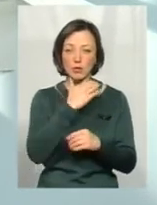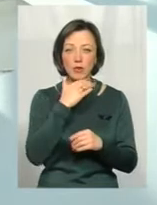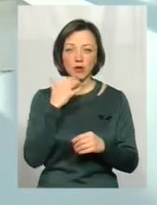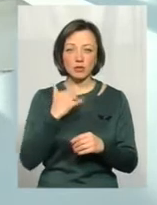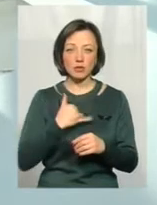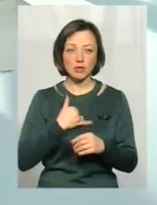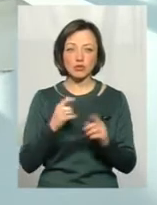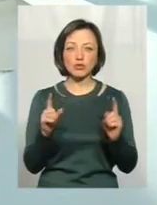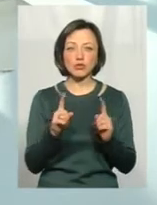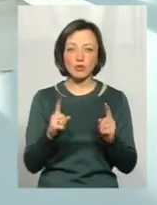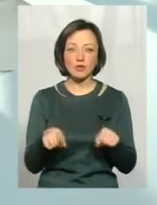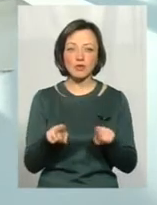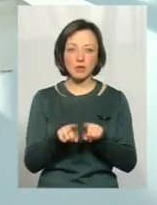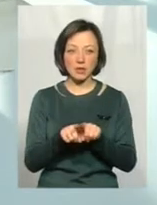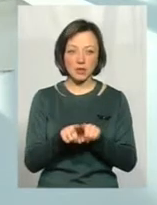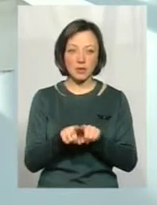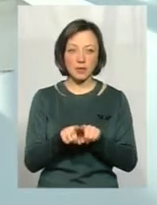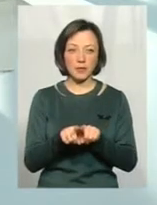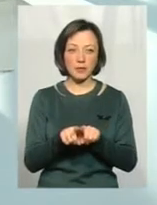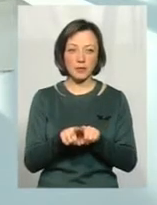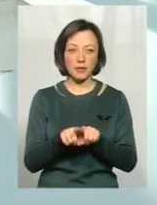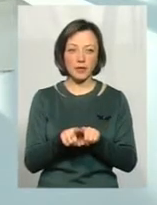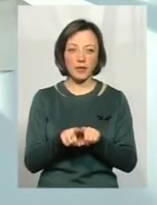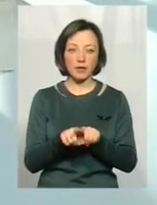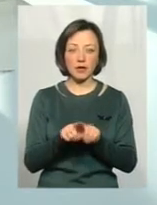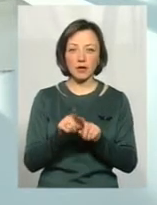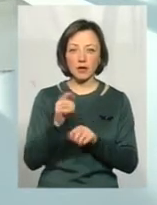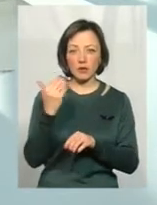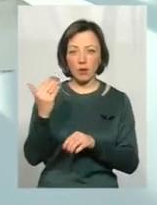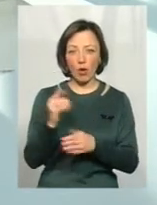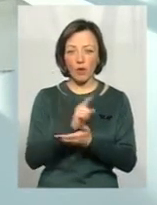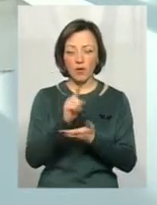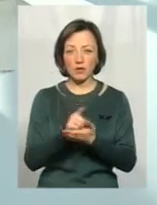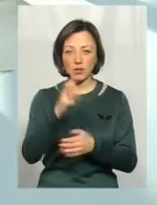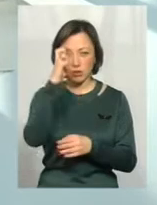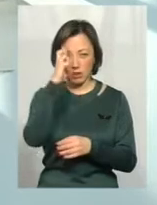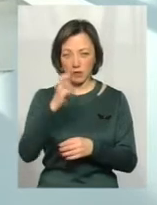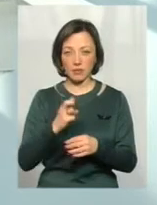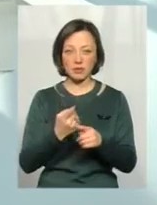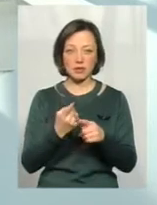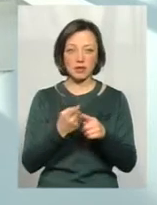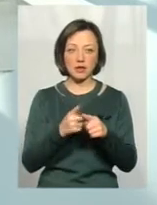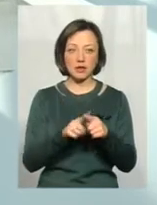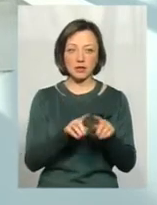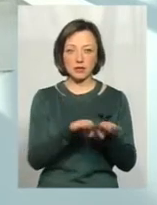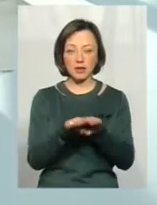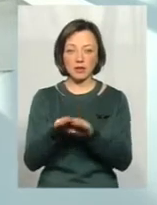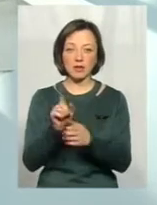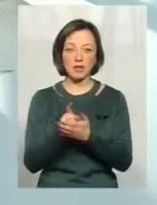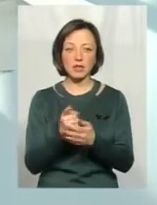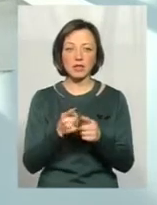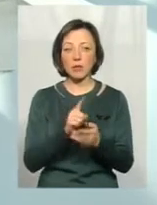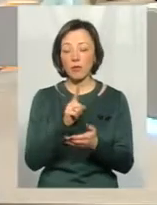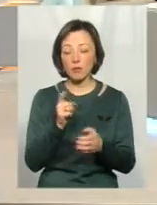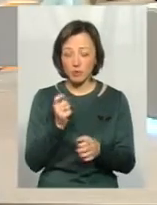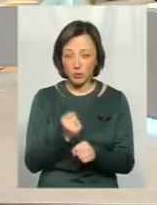От що все-таки спрямовано на державу і так стандартизовано, треба мовити, в державі. Так що це